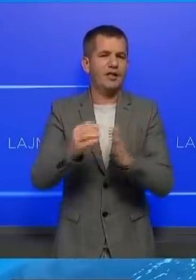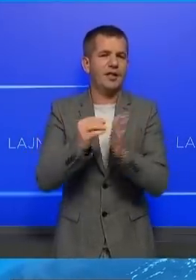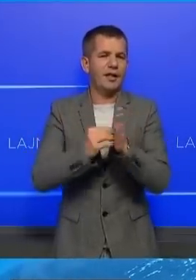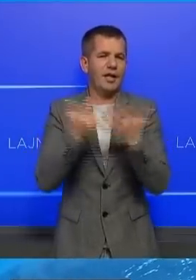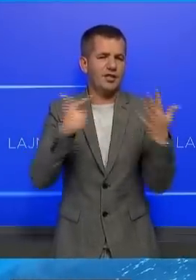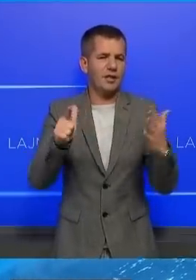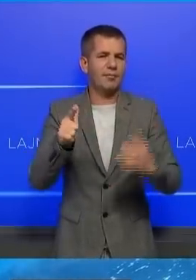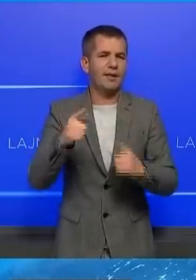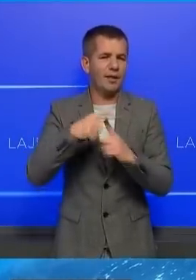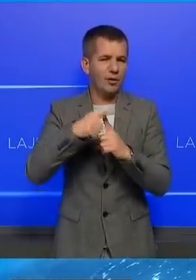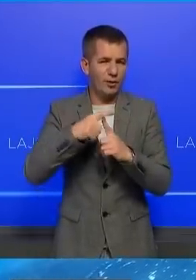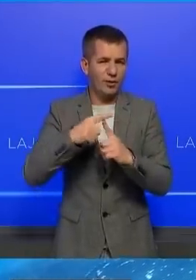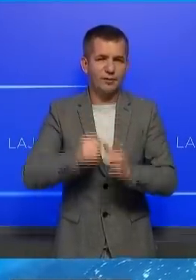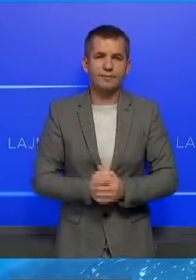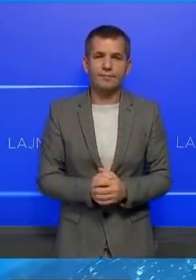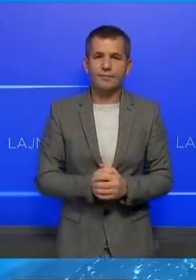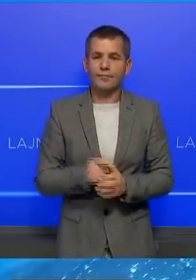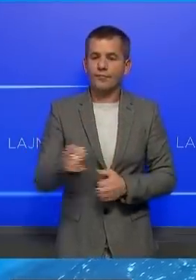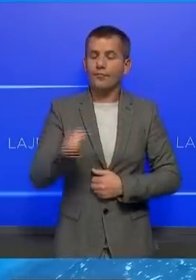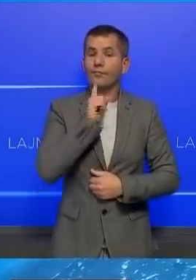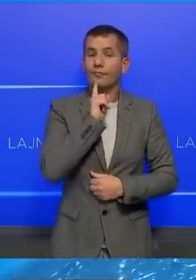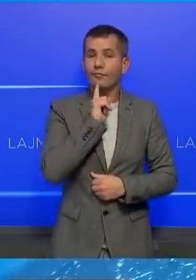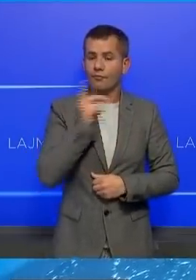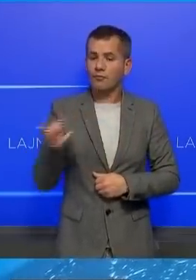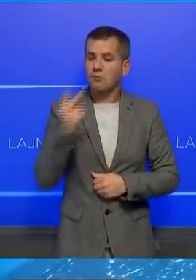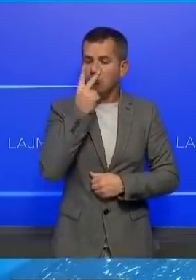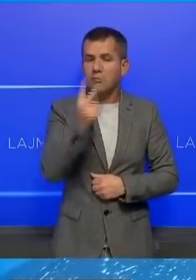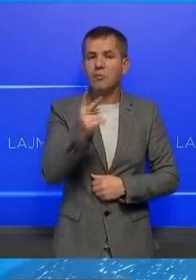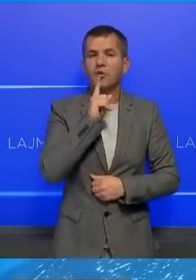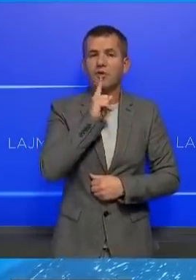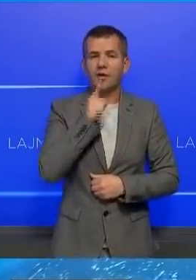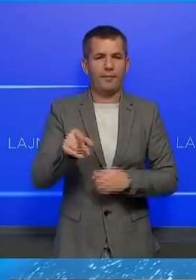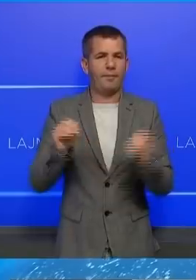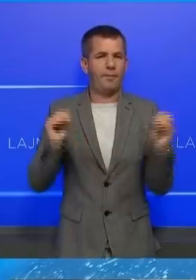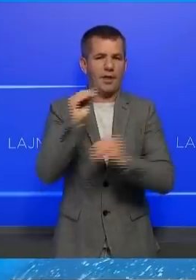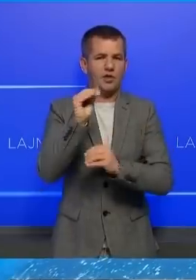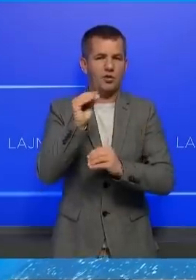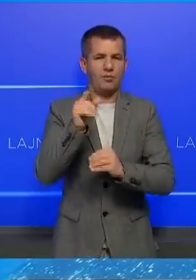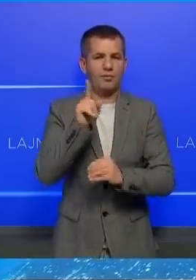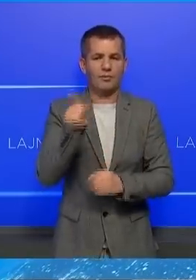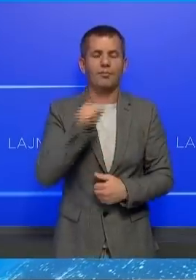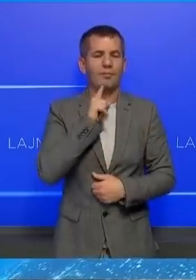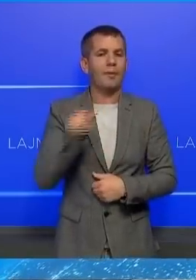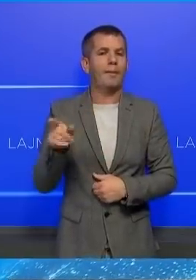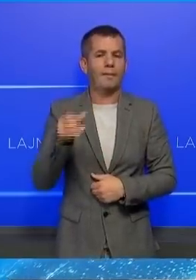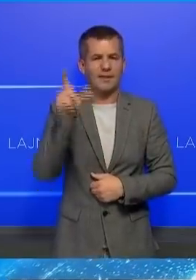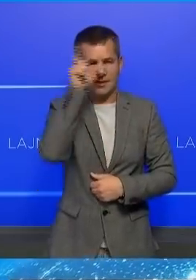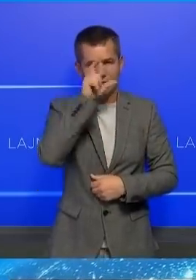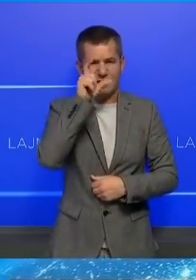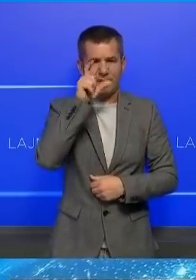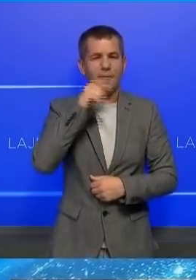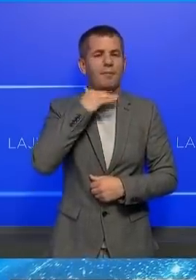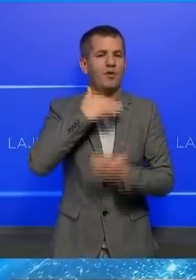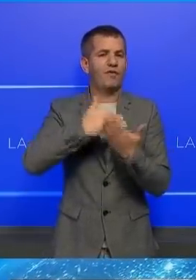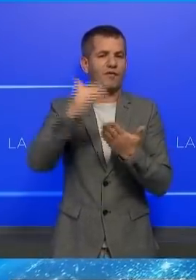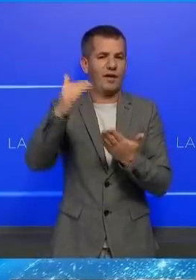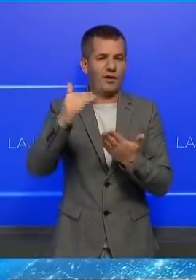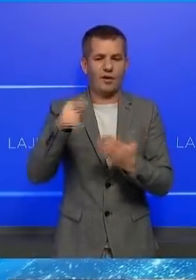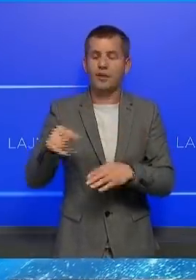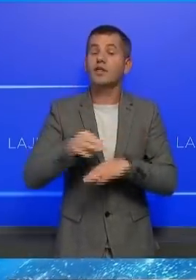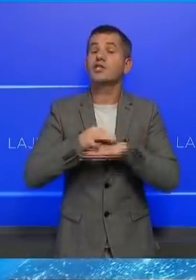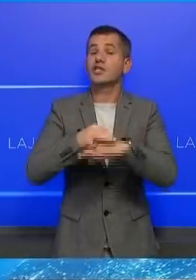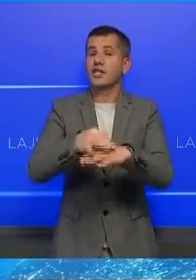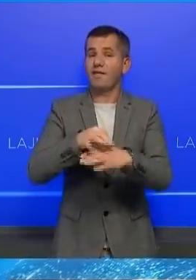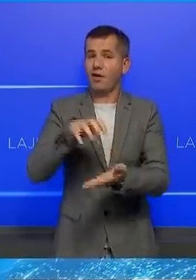-ë mbëdjetët e torë. Shkeljet që këmision ka vënre, kresisht ka në qënë në pjesën veriore të Kosovës. Shepi